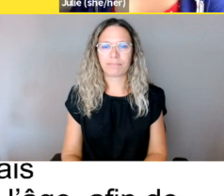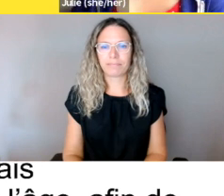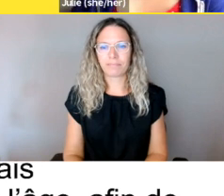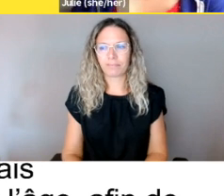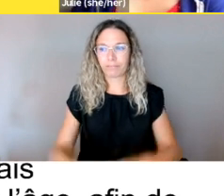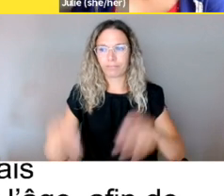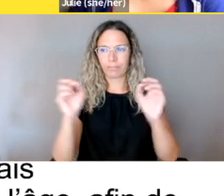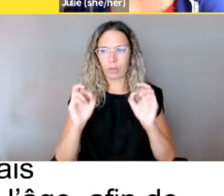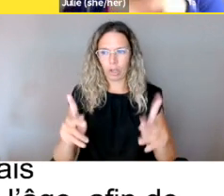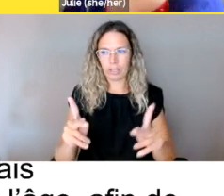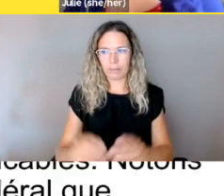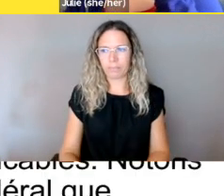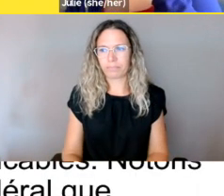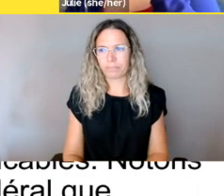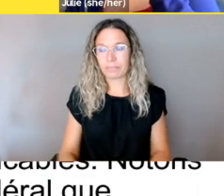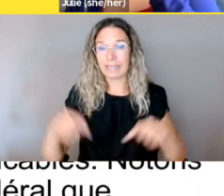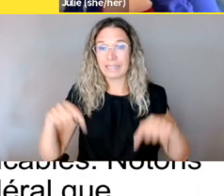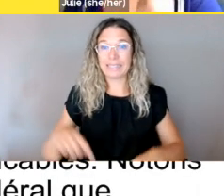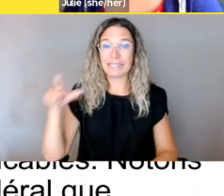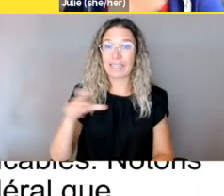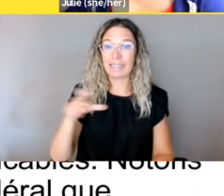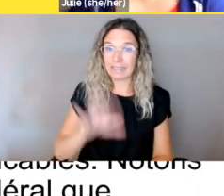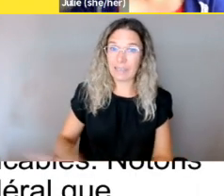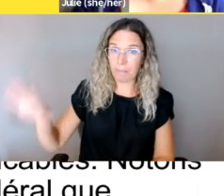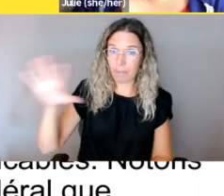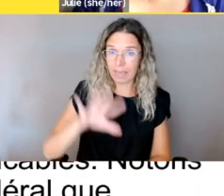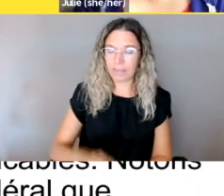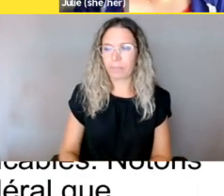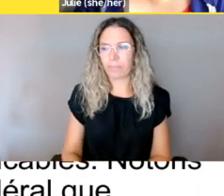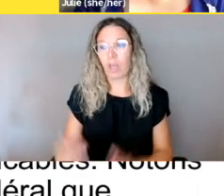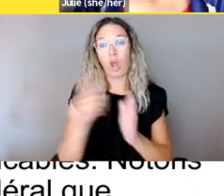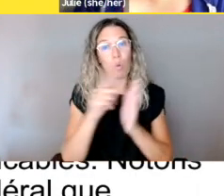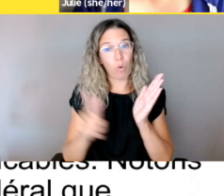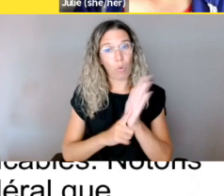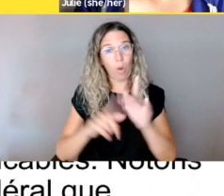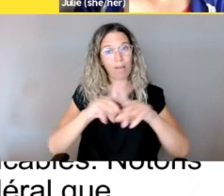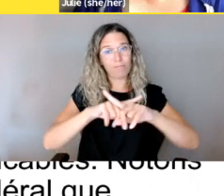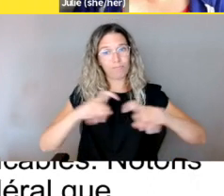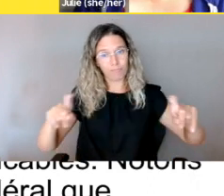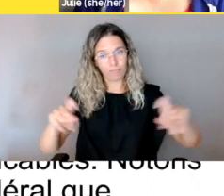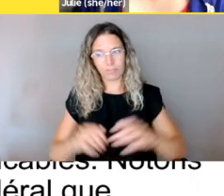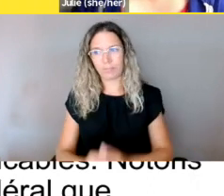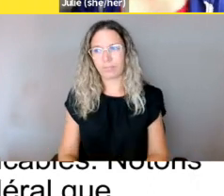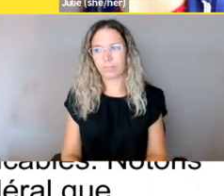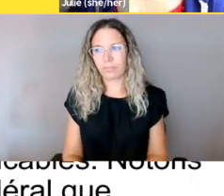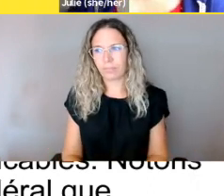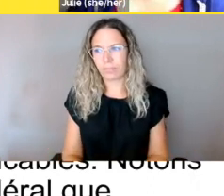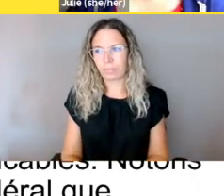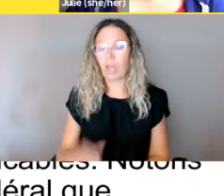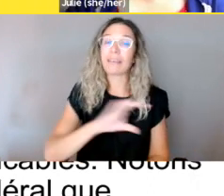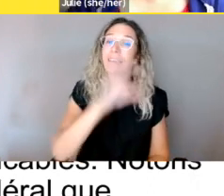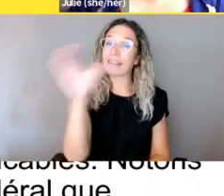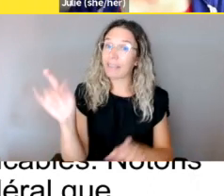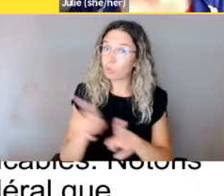OK. Donc, au Québec, on a des lois. En effet, au Québec et au Canada.